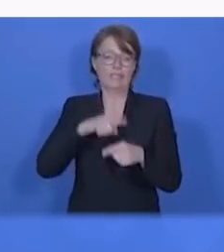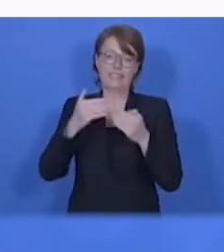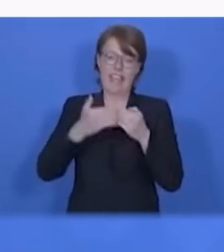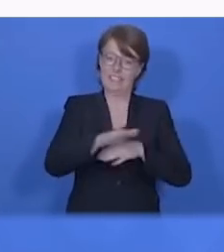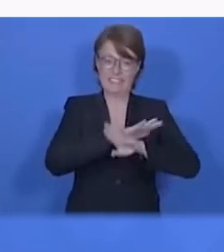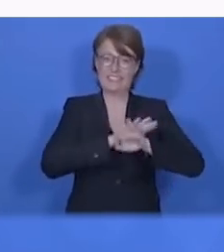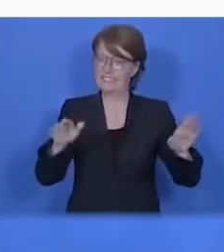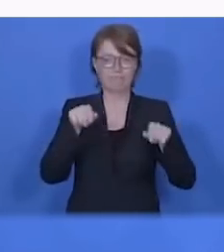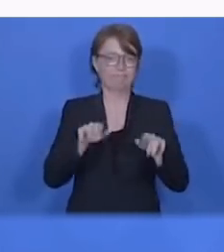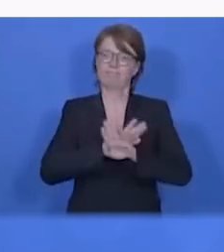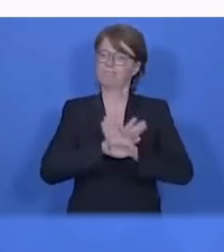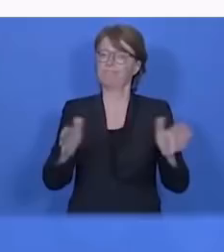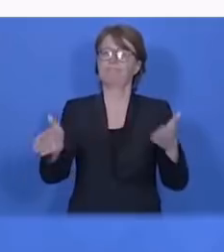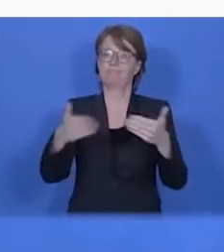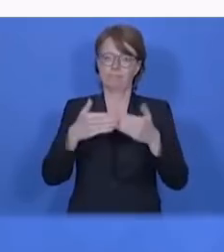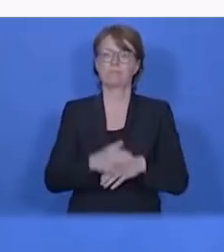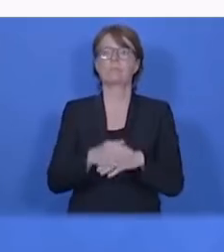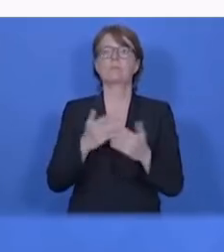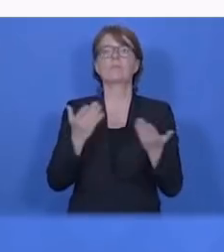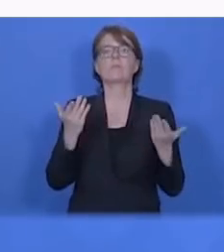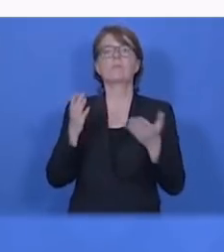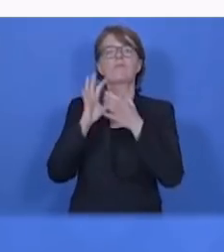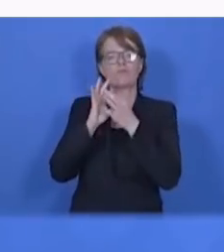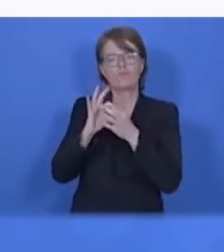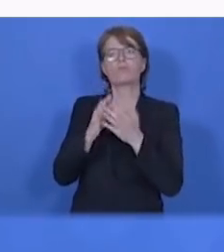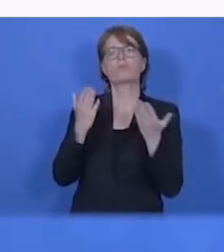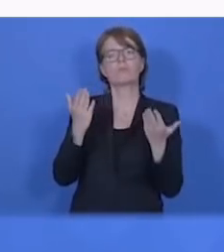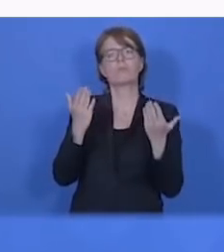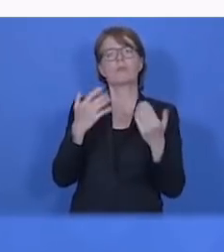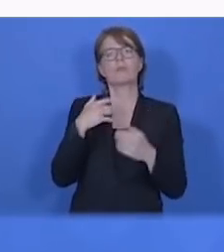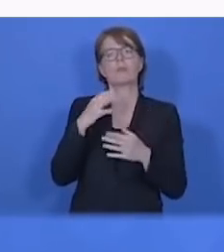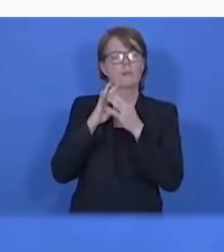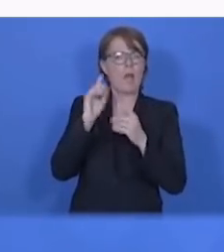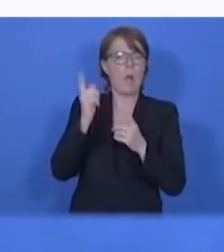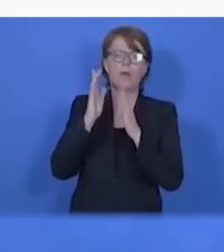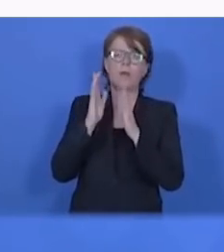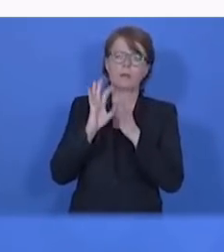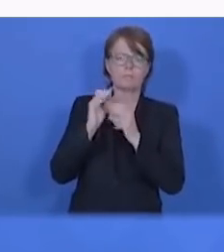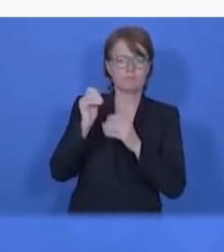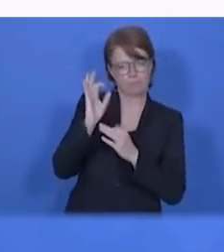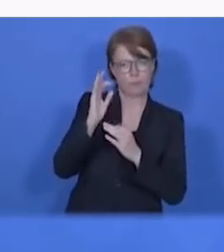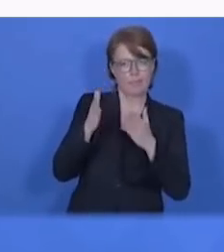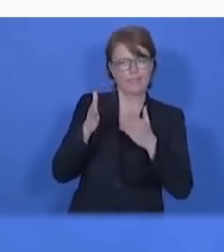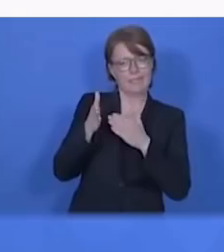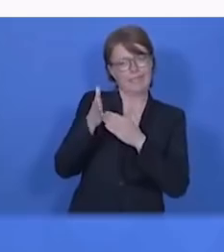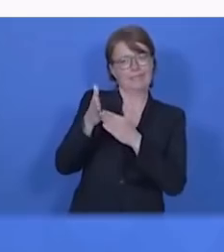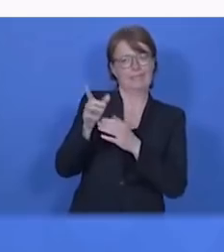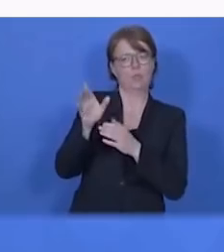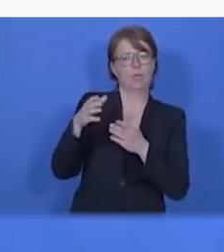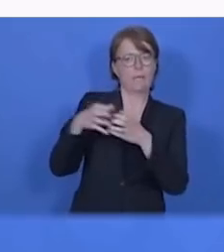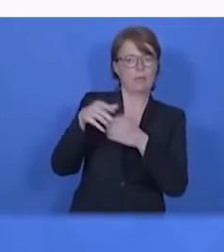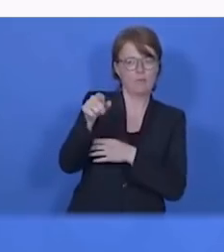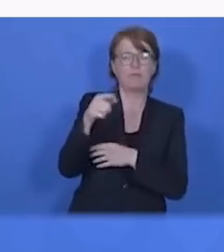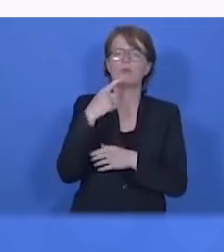صحبتیشون رو مو به مو بشنون و گرامتیک یاد بگیرن صحبت کردن آلمانی یاد بگیرن تا چند ساعت دیگر مو به مو این